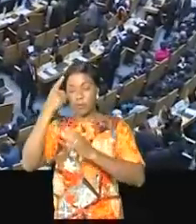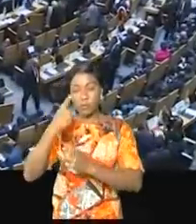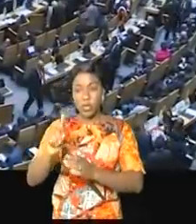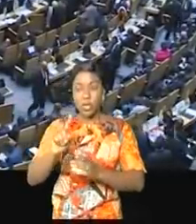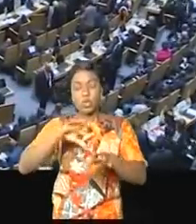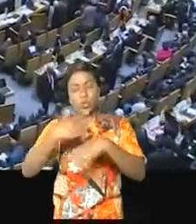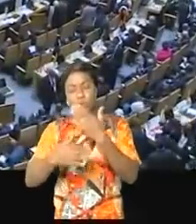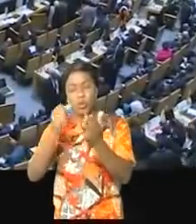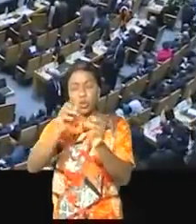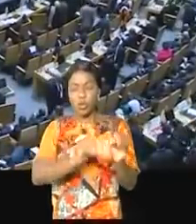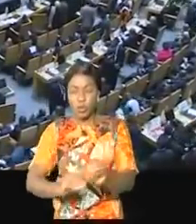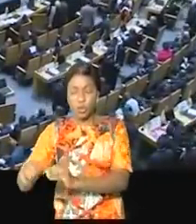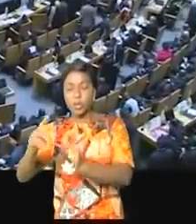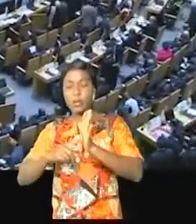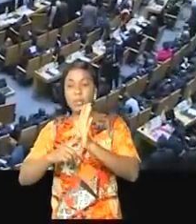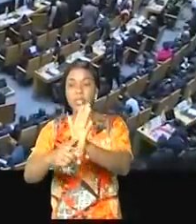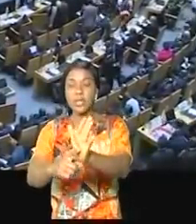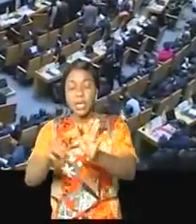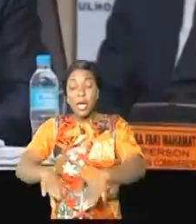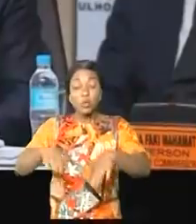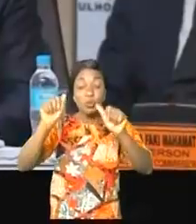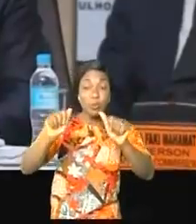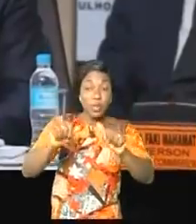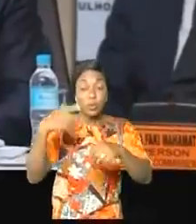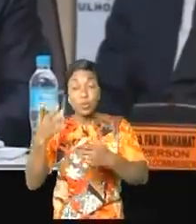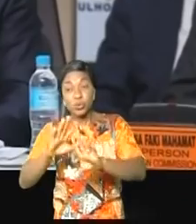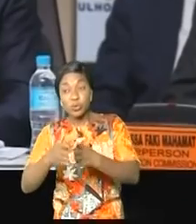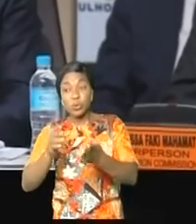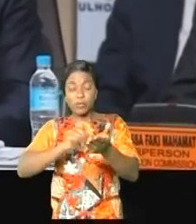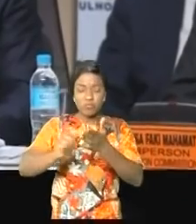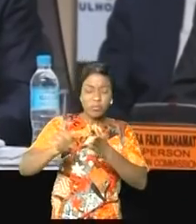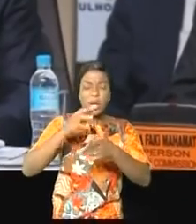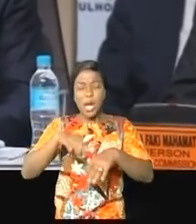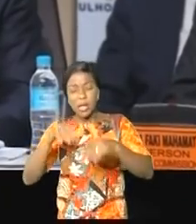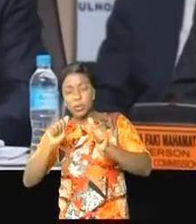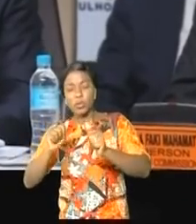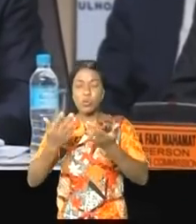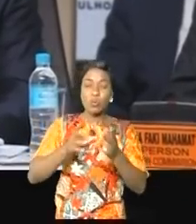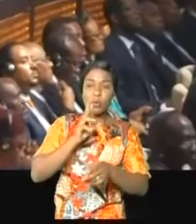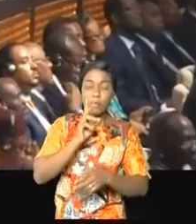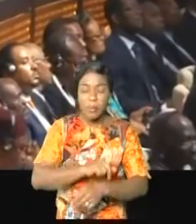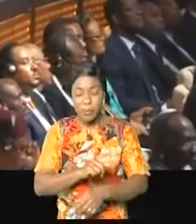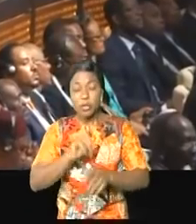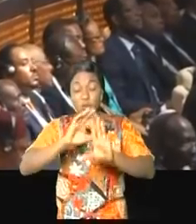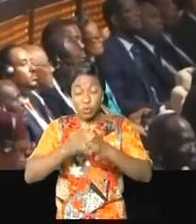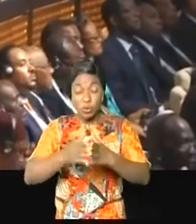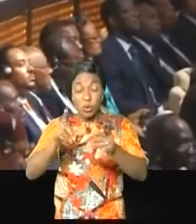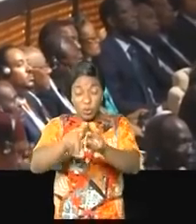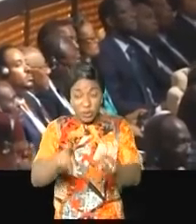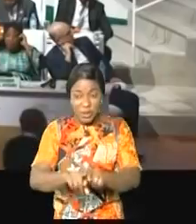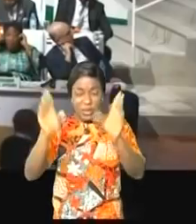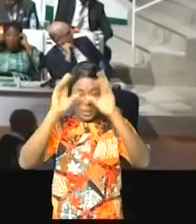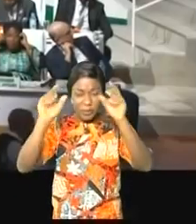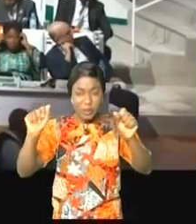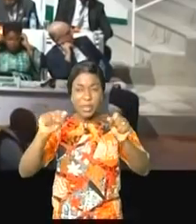les motions d'ordre et de présenter pour approbation des procès-verbo-décision. Et même si théoriquement le travail du président en exercice